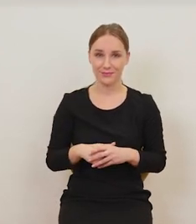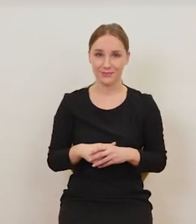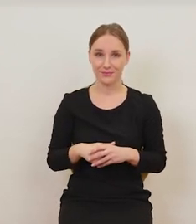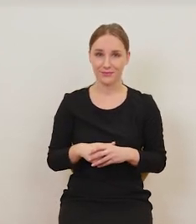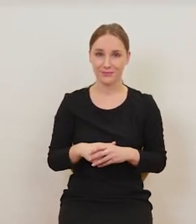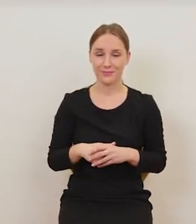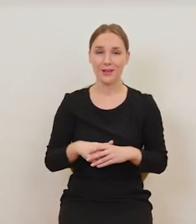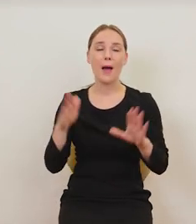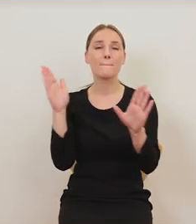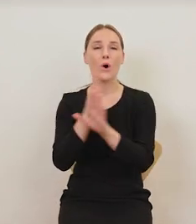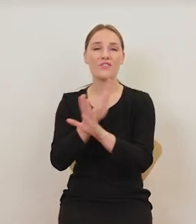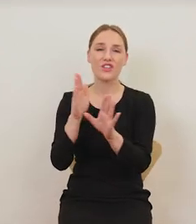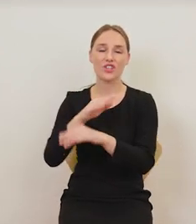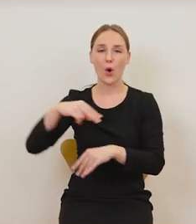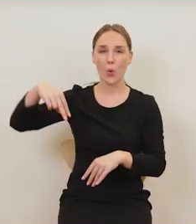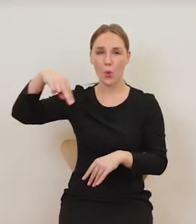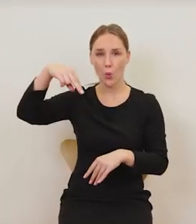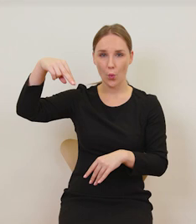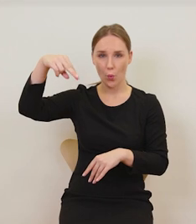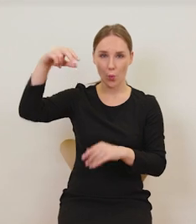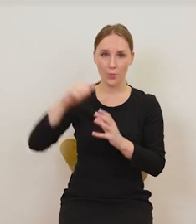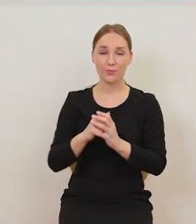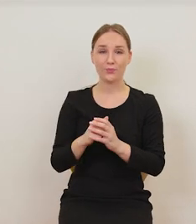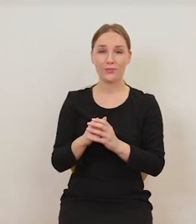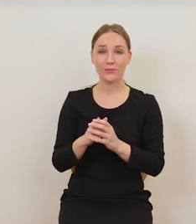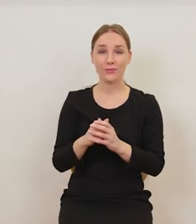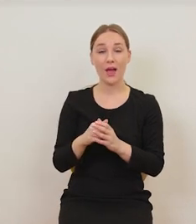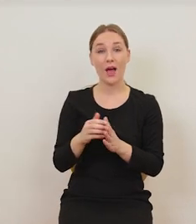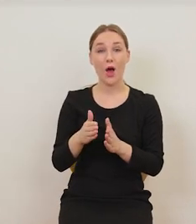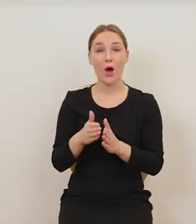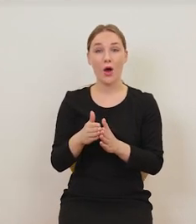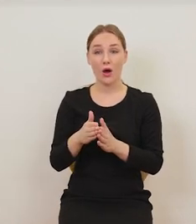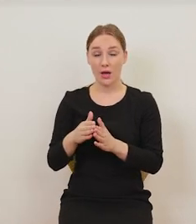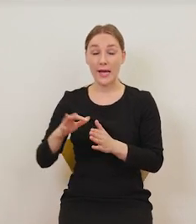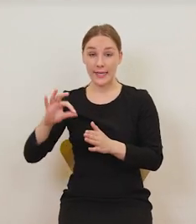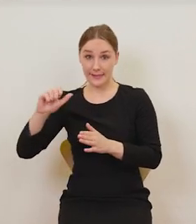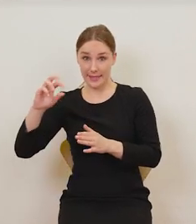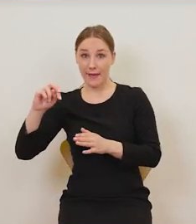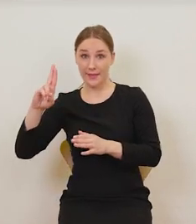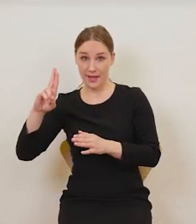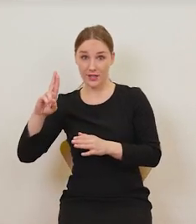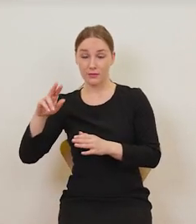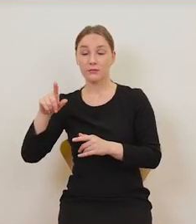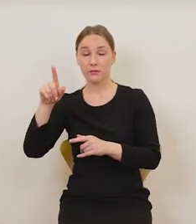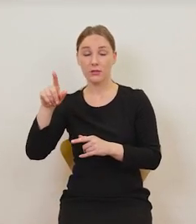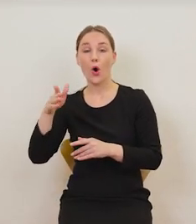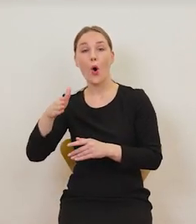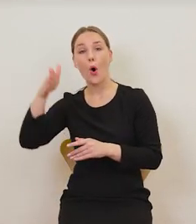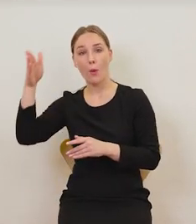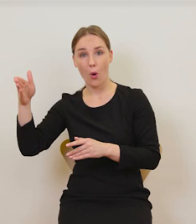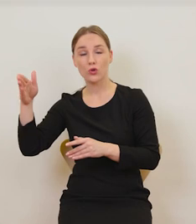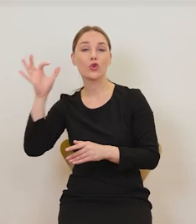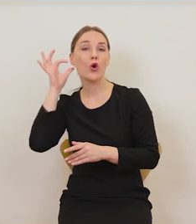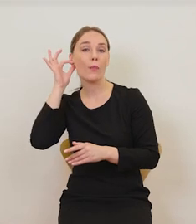Unoszenie się w powietrzu. Zaraz obok, po prawej stronie tego małego satyra i Bachusa jest